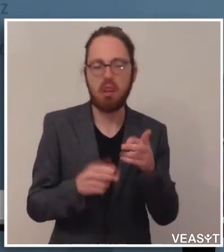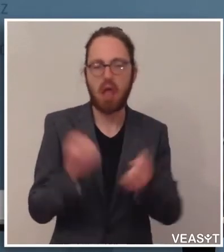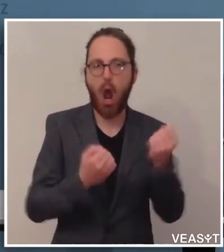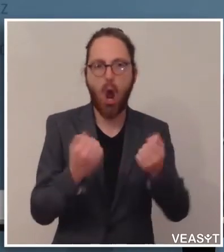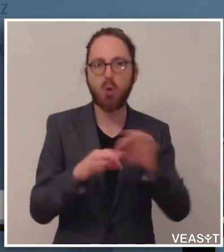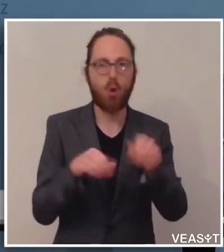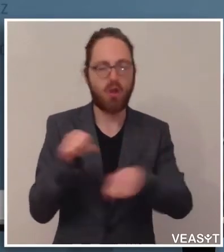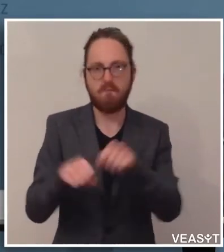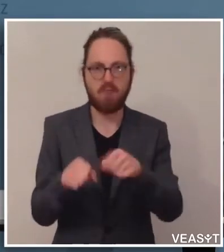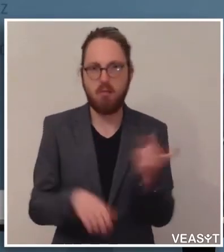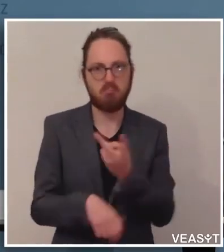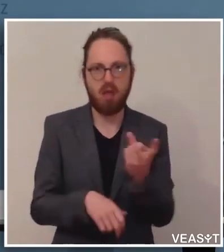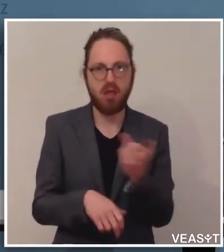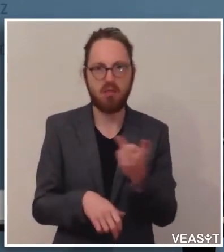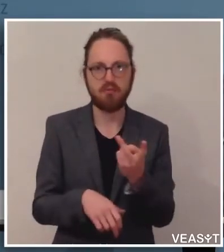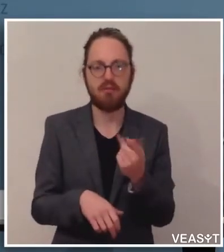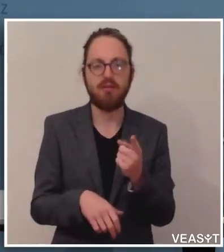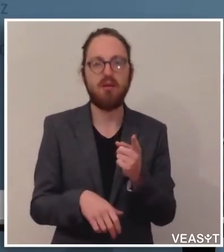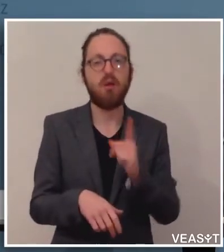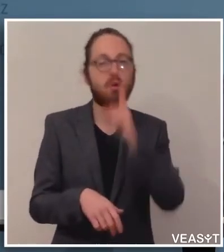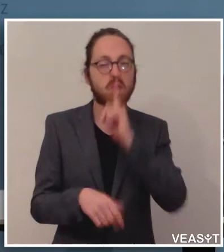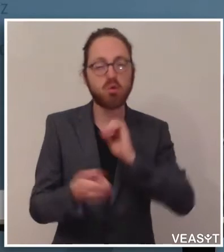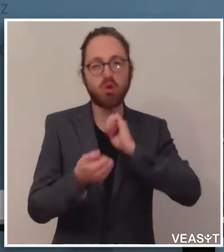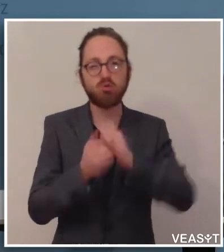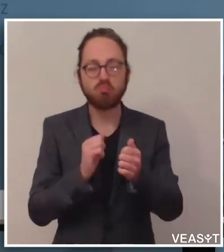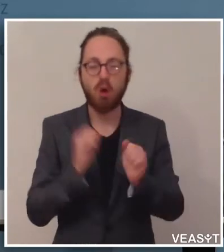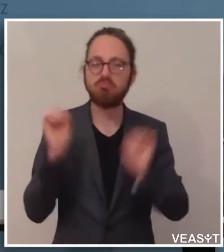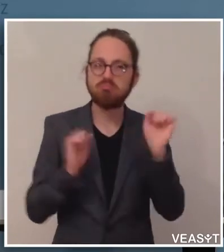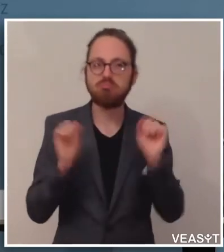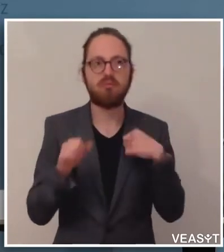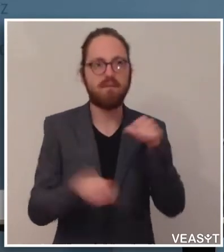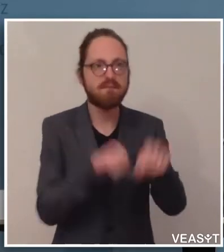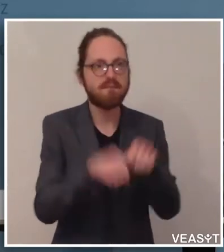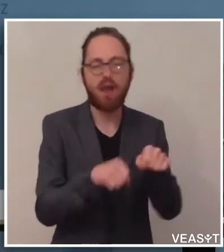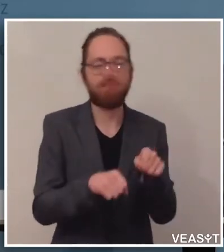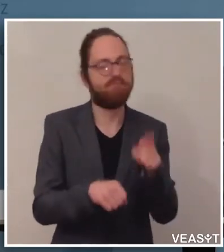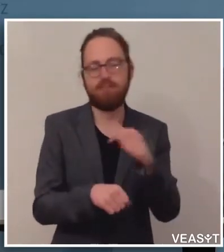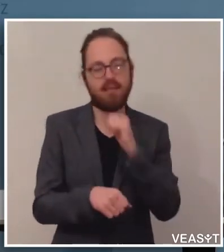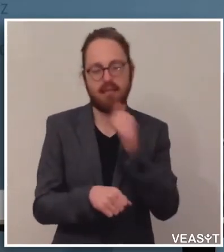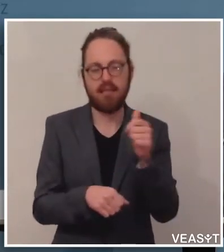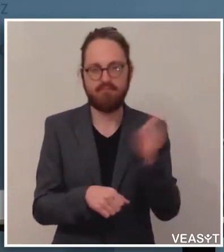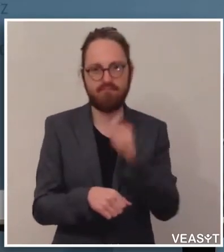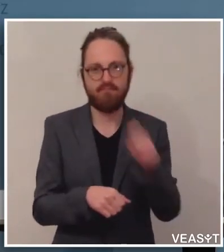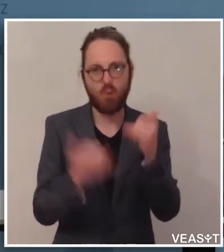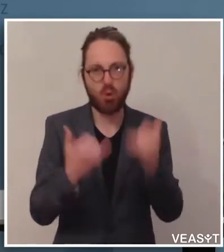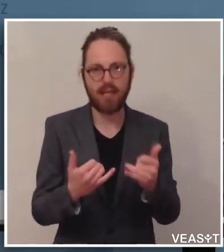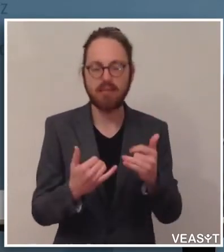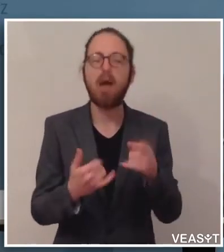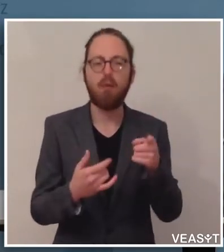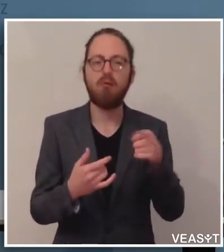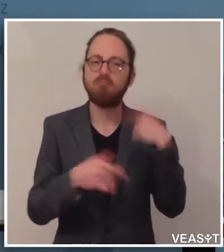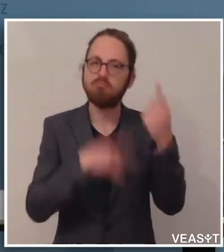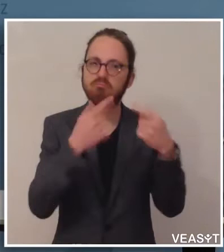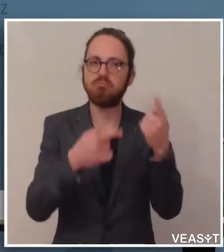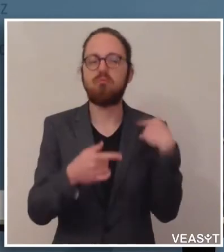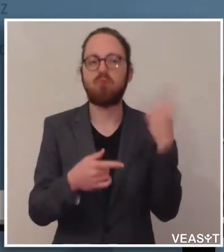verwenden. Hingegen als sportliche Aktivität ist es derzeit noch nicht zugelassen. Wir werden dann diese Regeln dafür auch definieren und